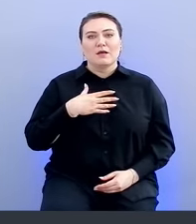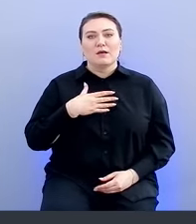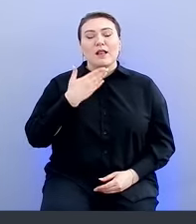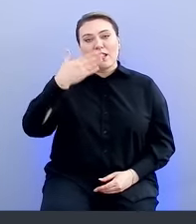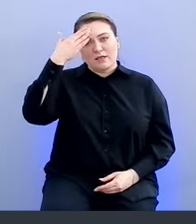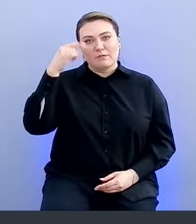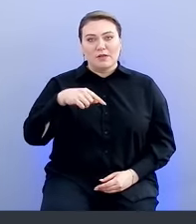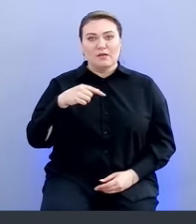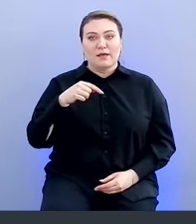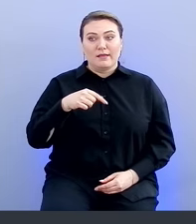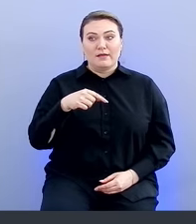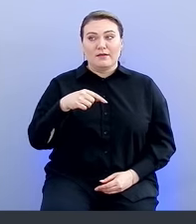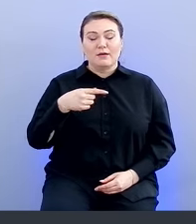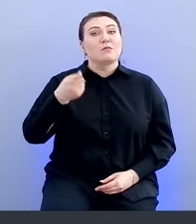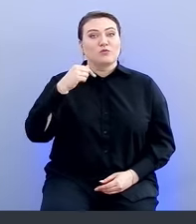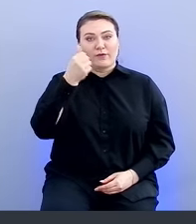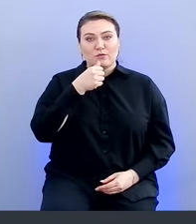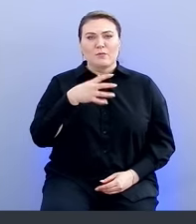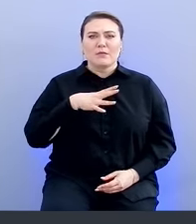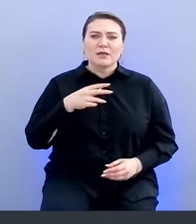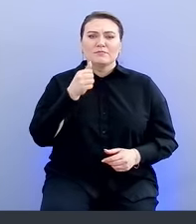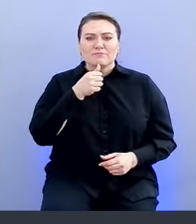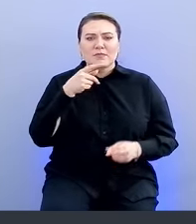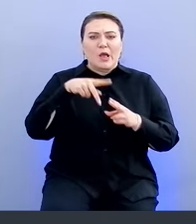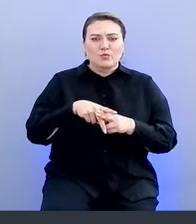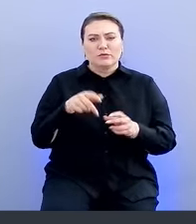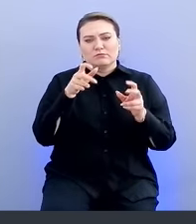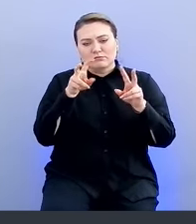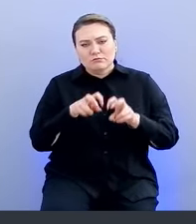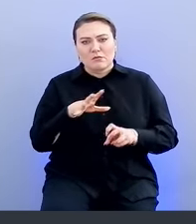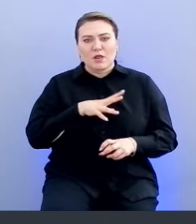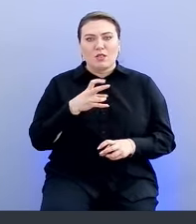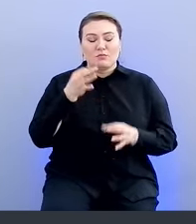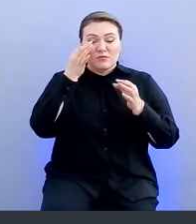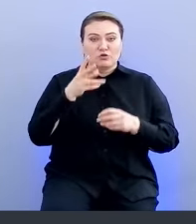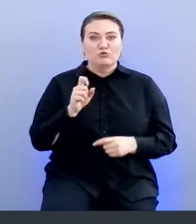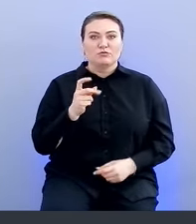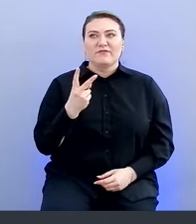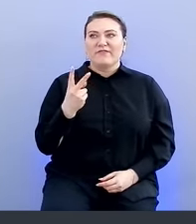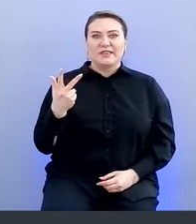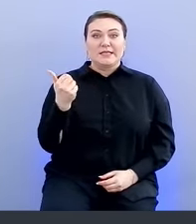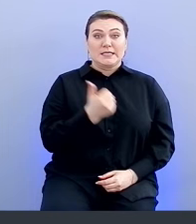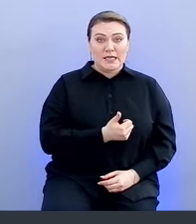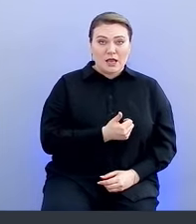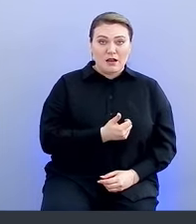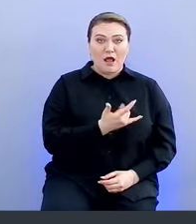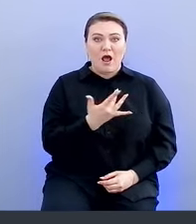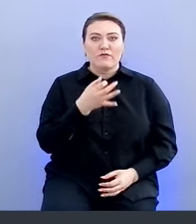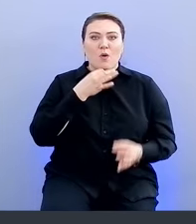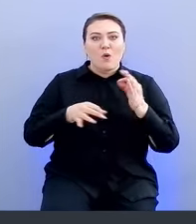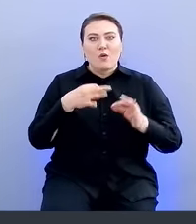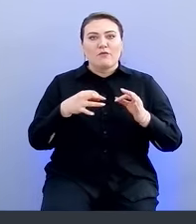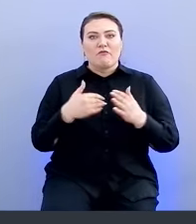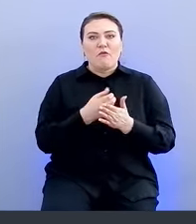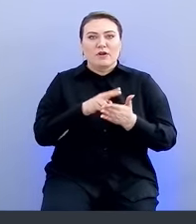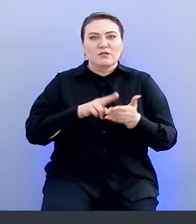Мы, конечно, до этого делали какие-то там тестирования, нагрузочные, но мы просто не ожидали, что буквально за 2-3 недели количество откликов